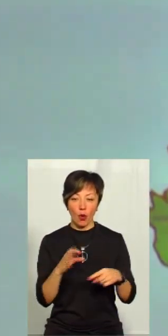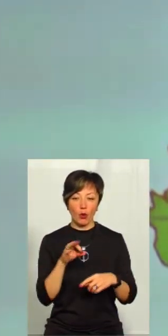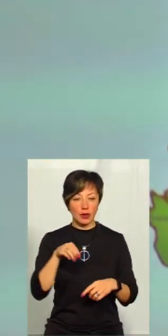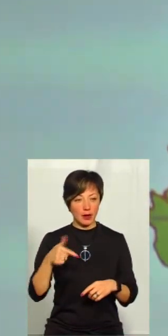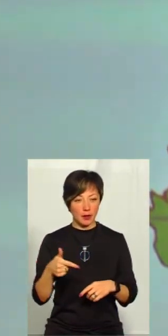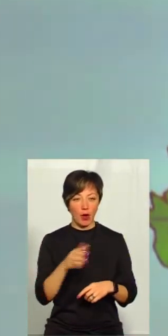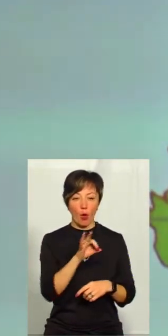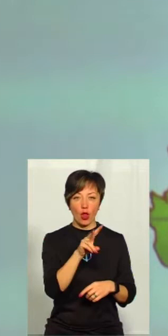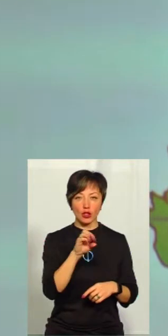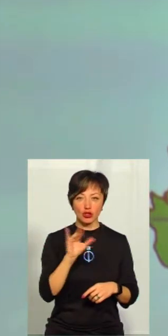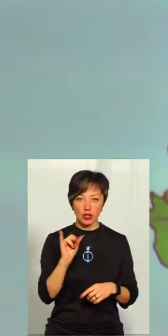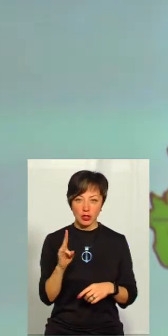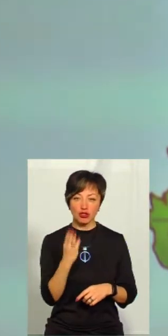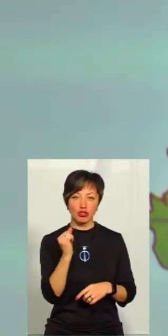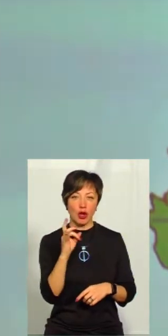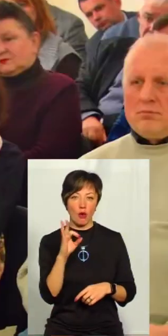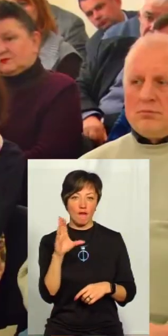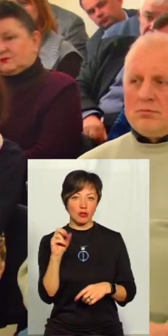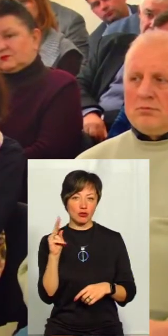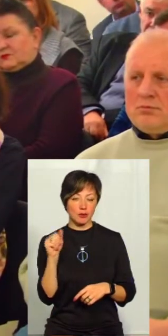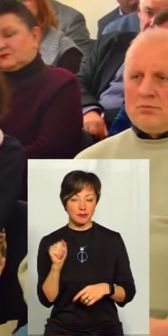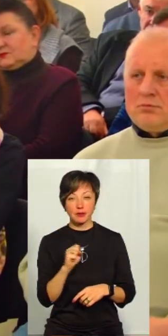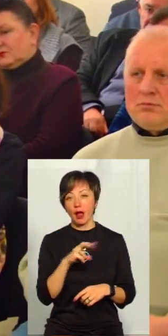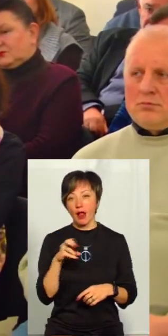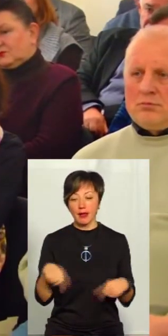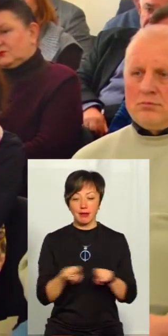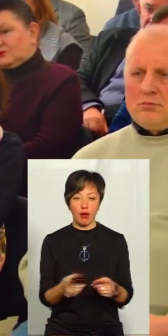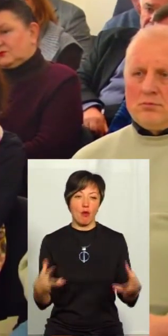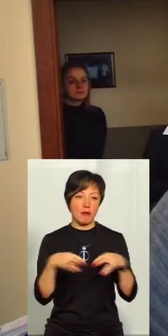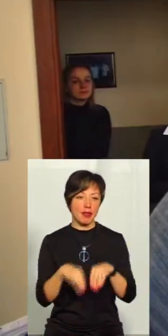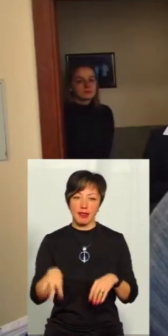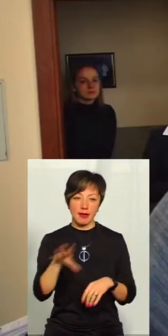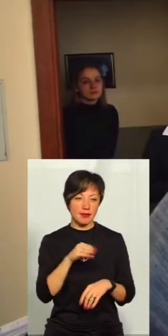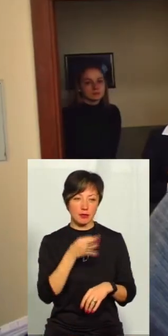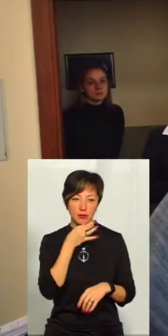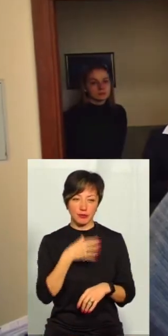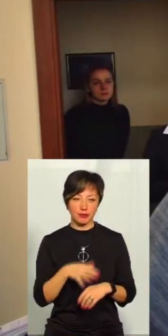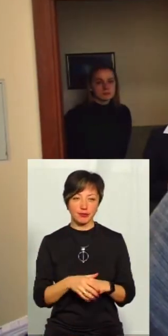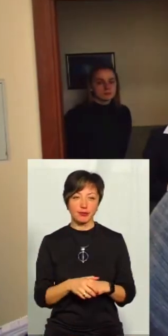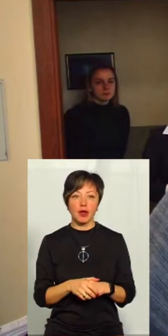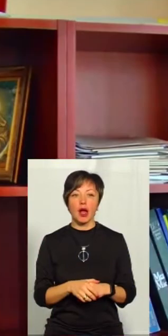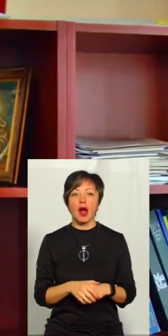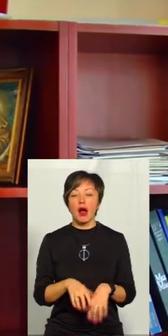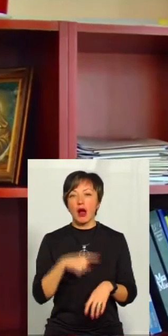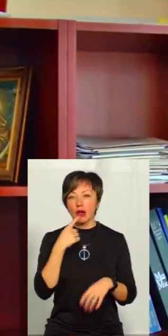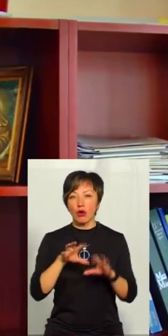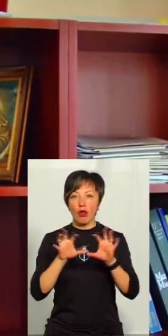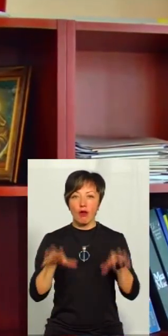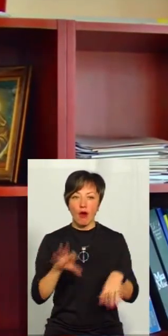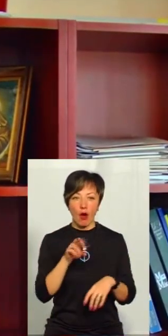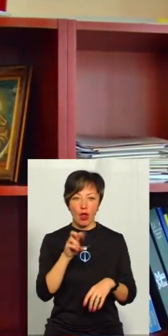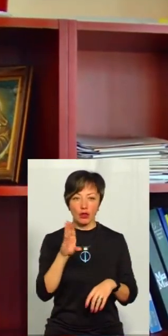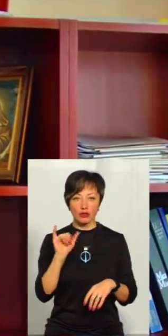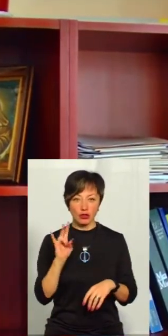ОТГ – Олешинської та Шаровечківської. Утім, таке об'єднання не всім до вподоби. За словами голови Олешинської громади